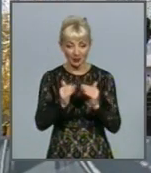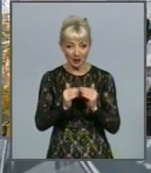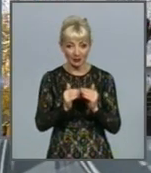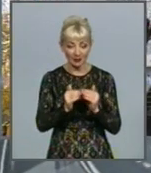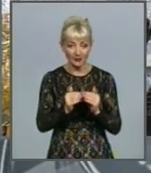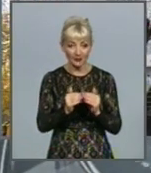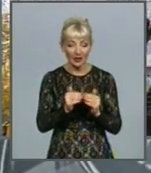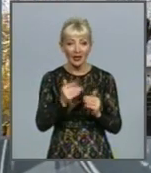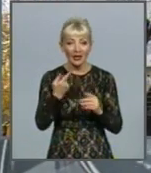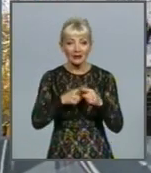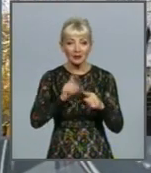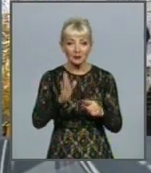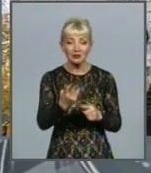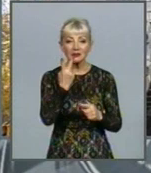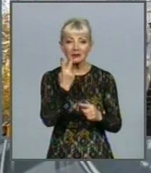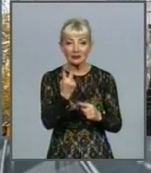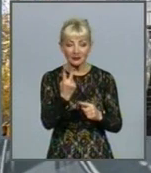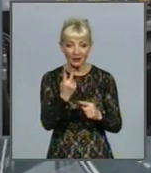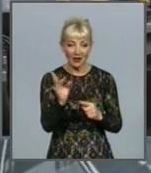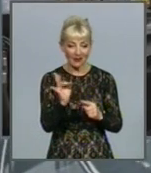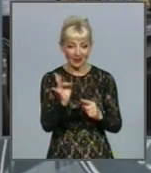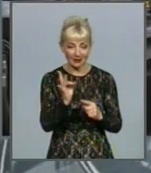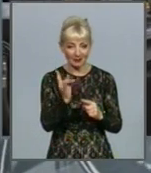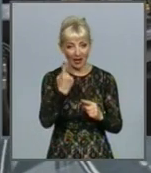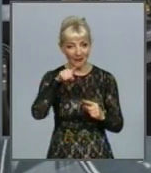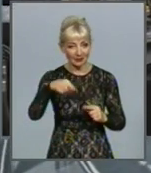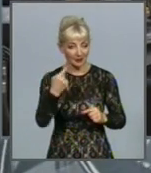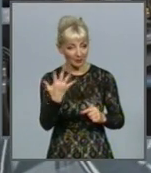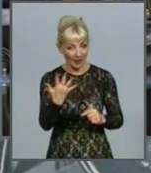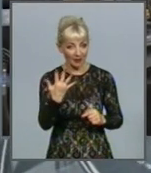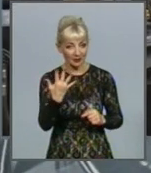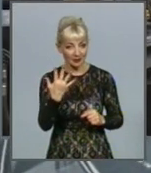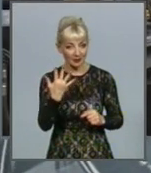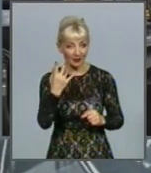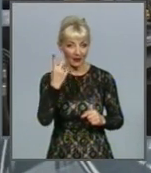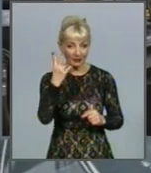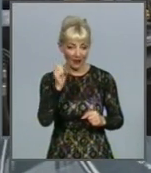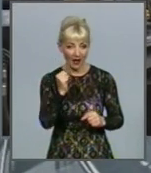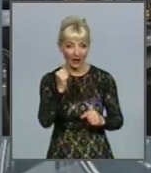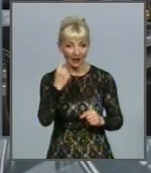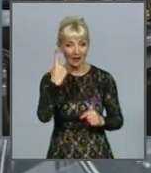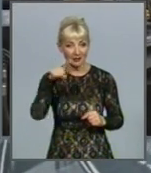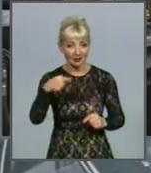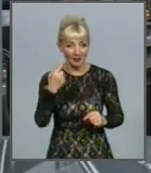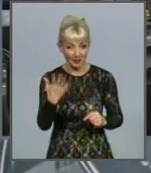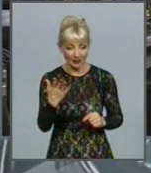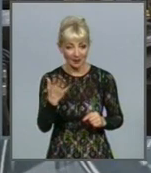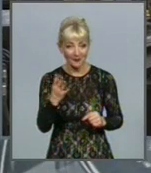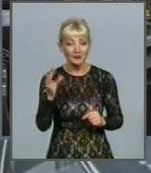два найбільші приямки розміром 1,5 на 1,5 і вся